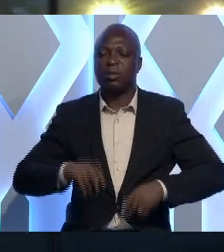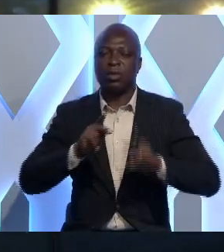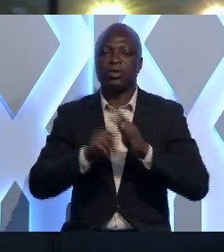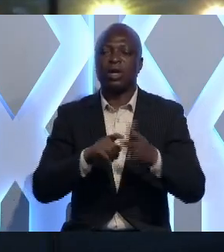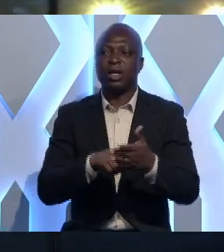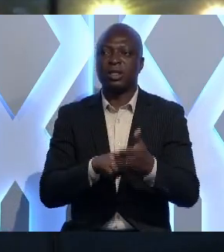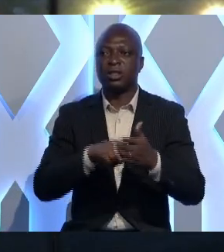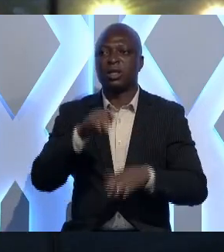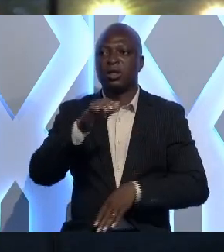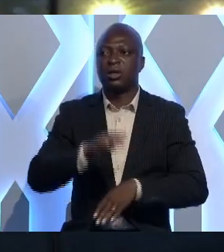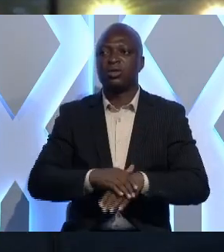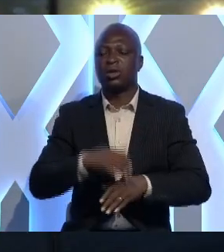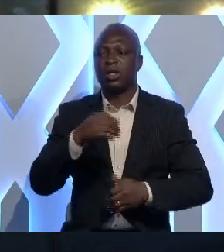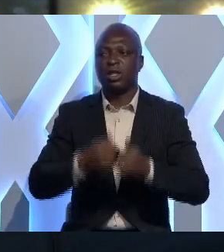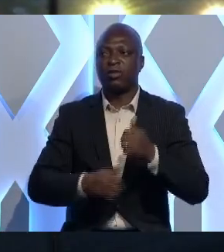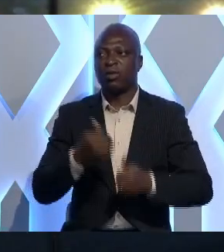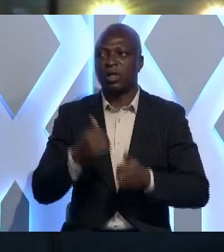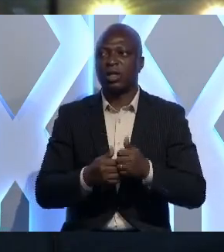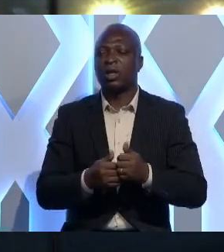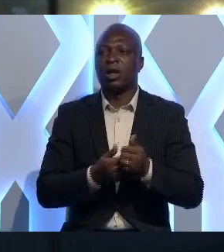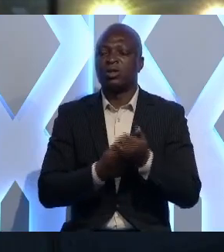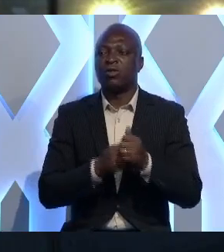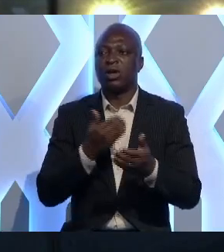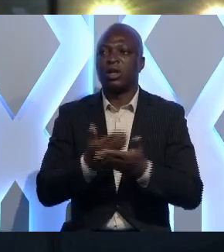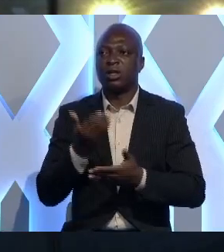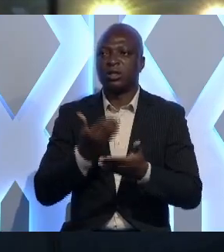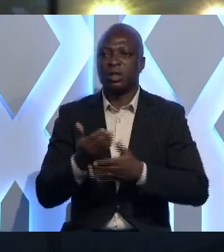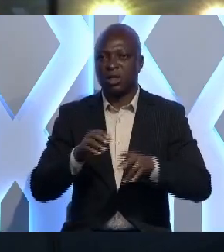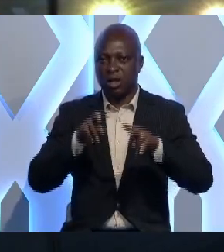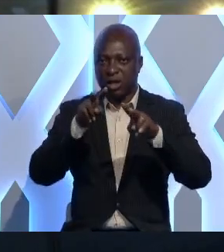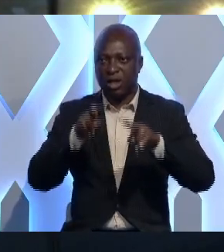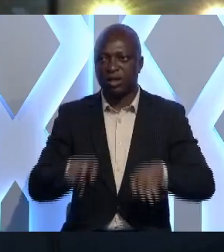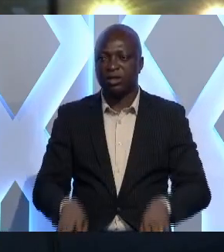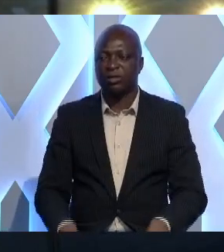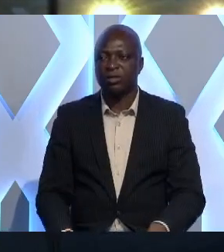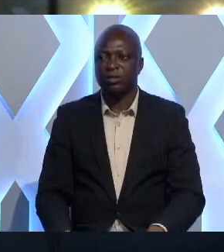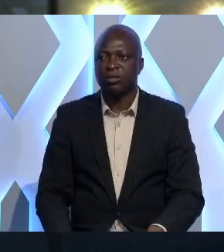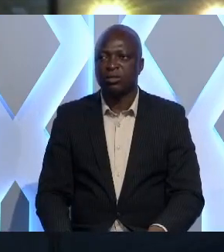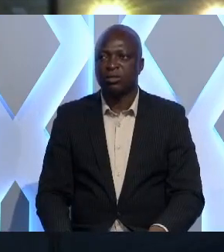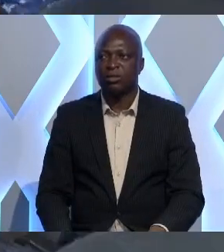insistant sur les risques encourus par les acheteurs. Sylvain Abdiou pour la correspondance.